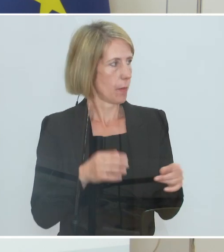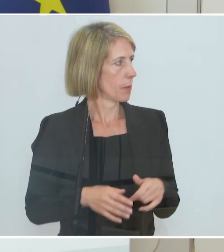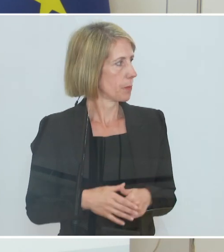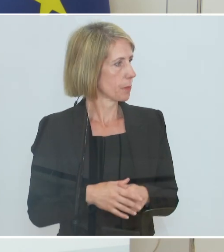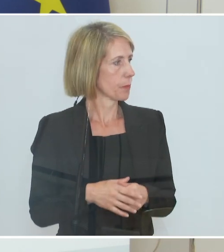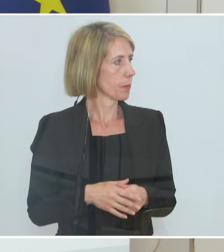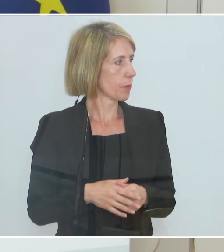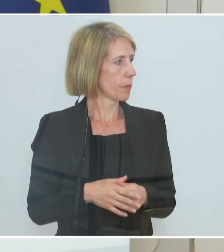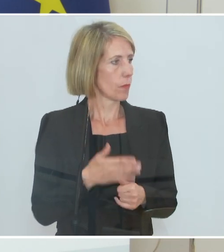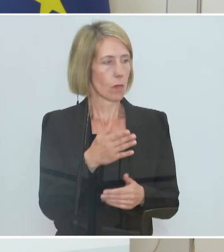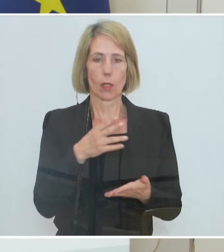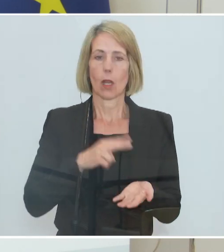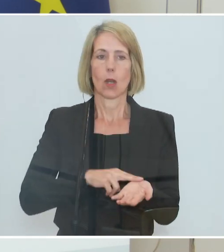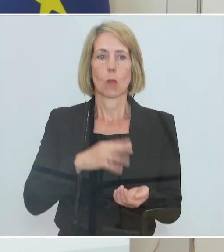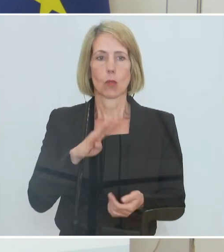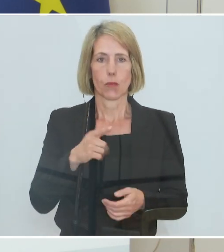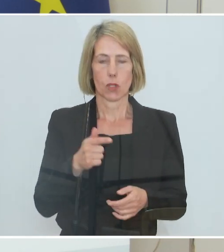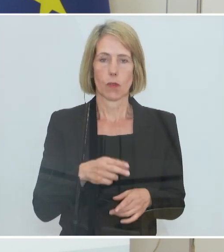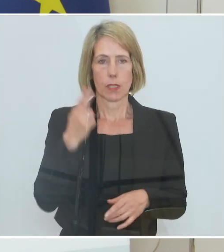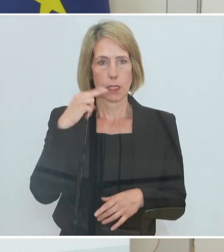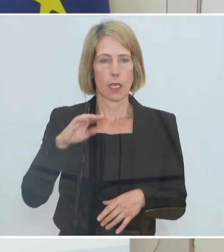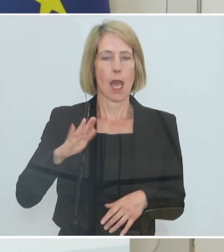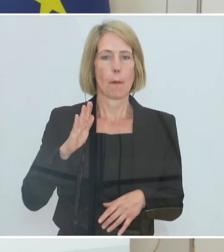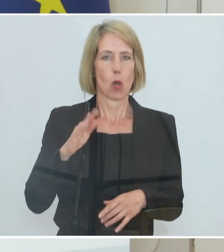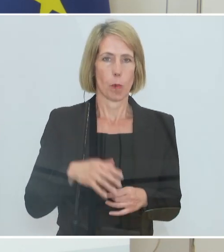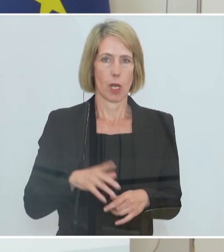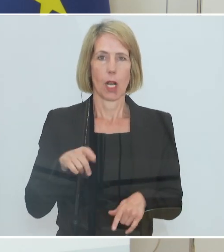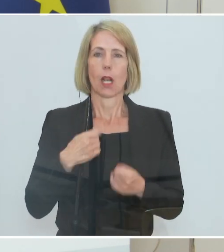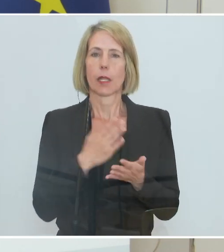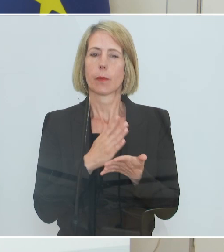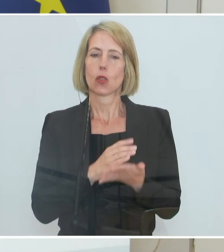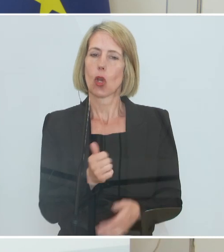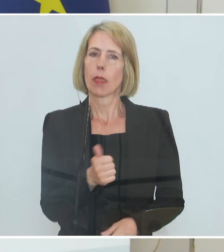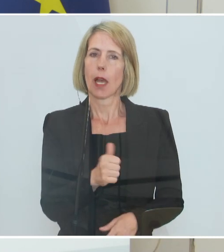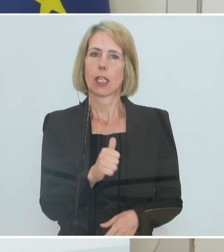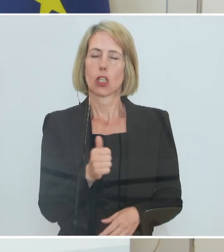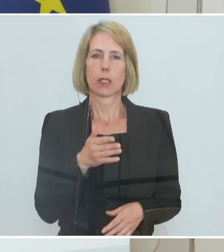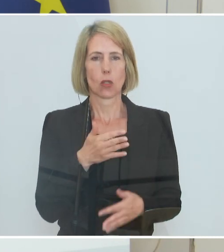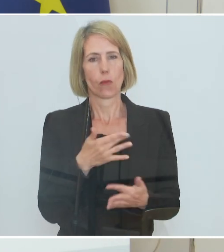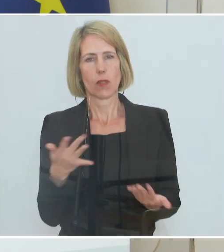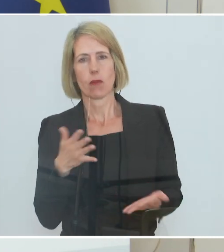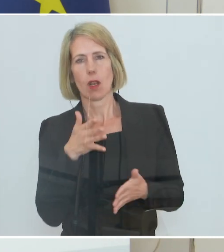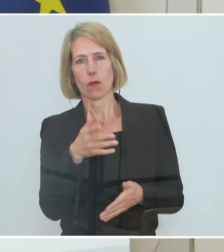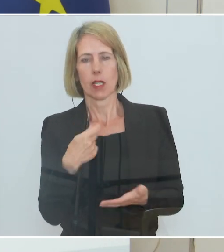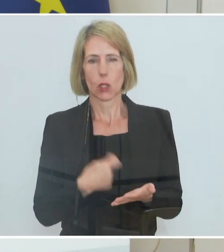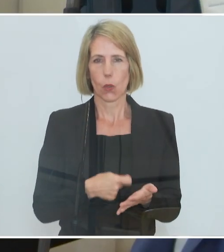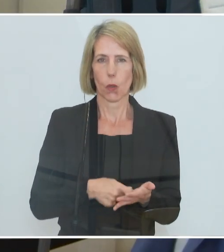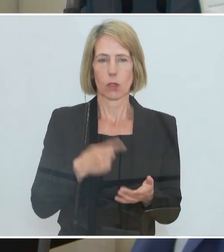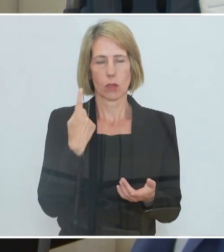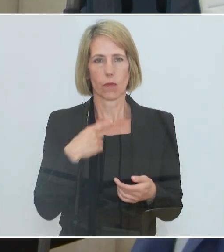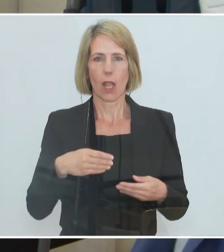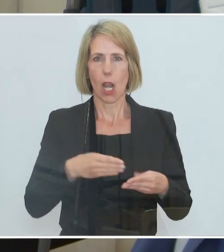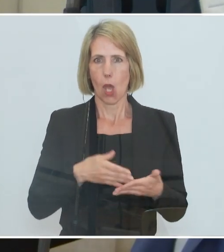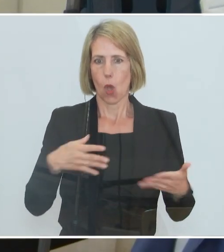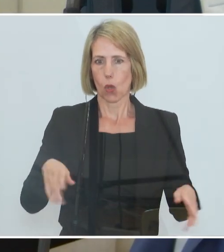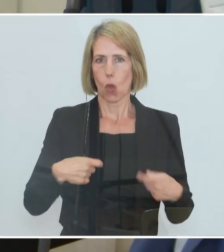Bettina Heibernimpuls24. Herr Blümel, die erste Frage. Gibt es schon Einschätzungen, wie viel das denn kosten wird? Weil diese großzügige Variante, die gilt ja